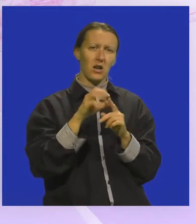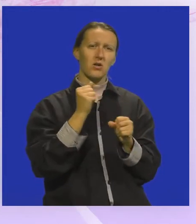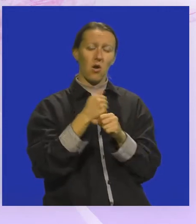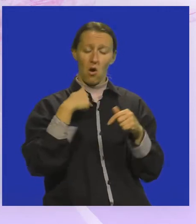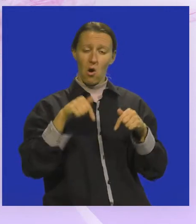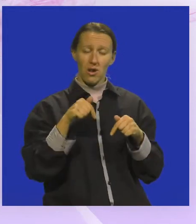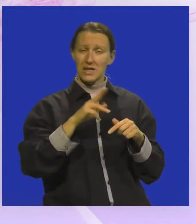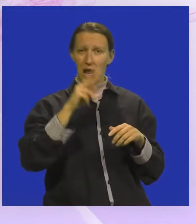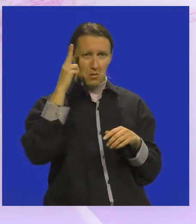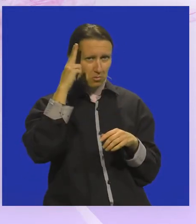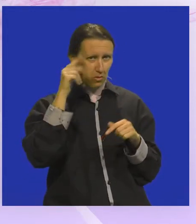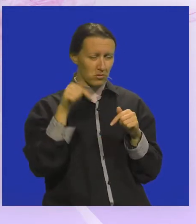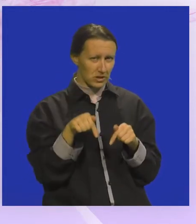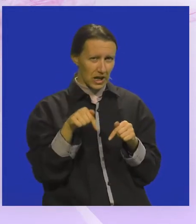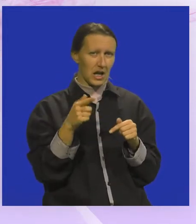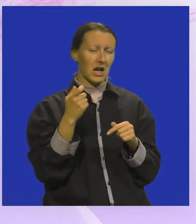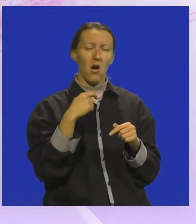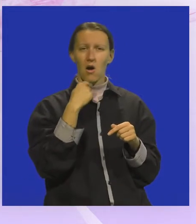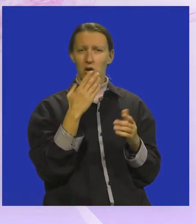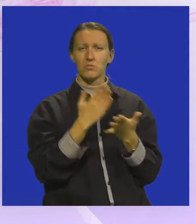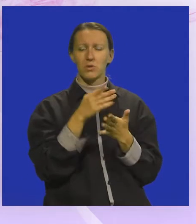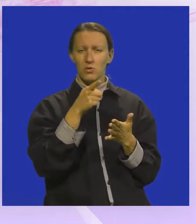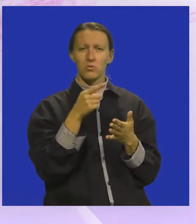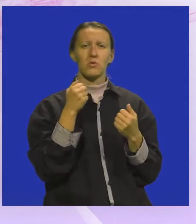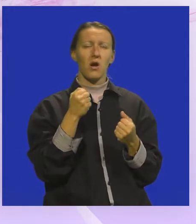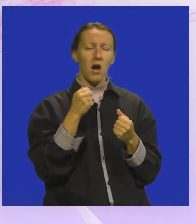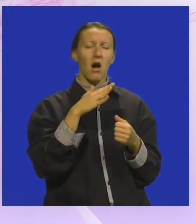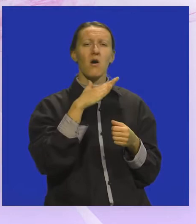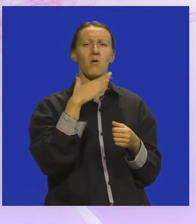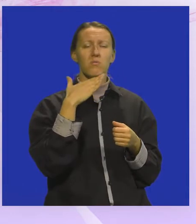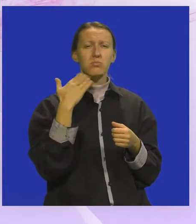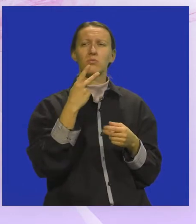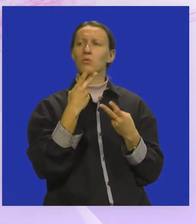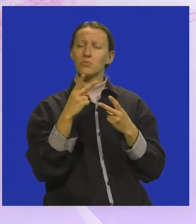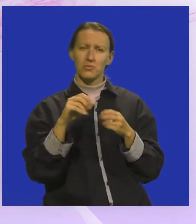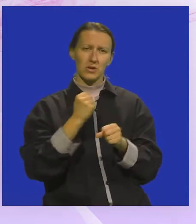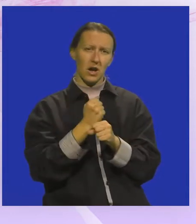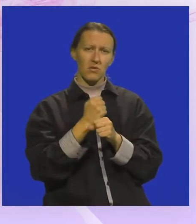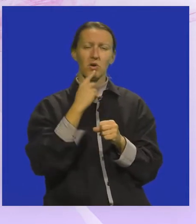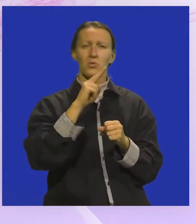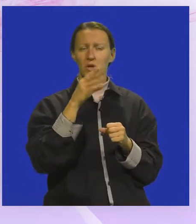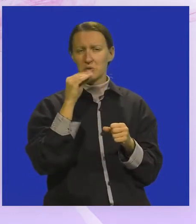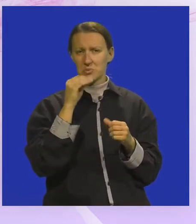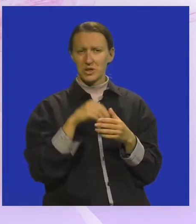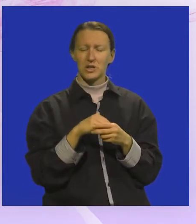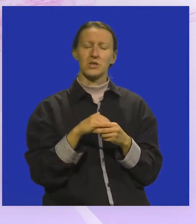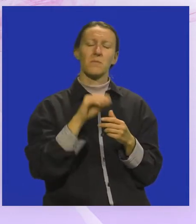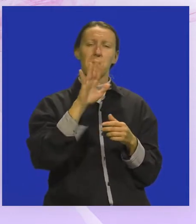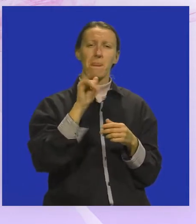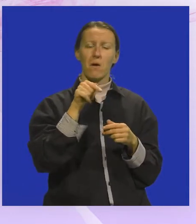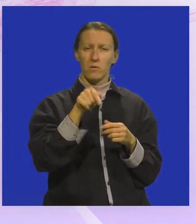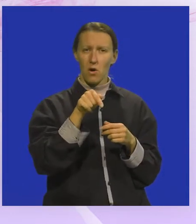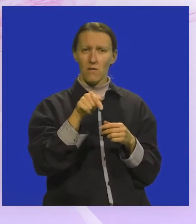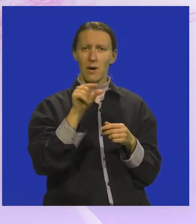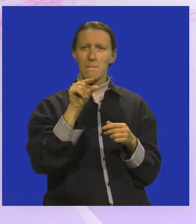kod nas najpoznatiji, iako kažem, bilo je tu jako, jako puno drugih hradova i drugih priča. Tako da je